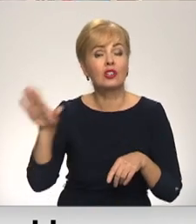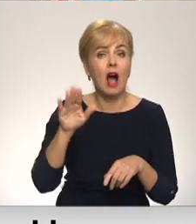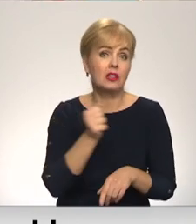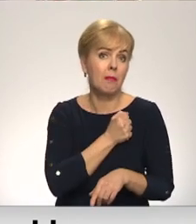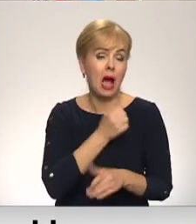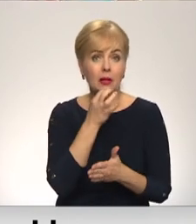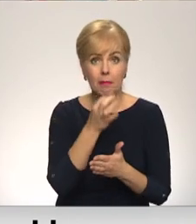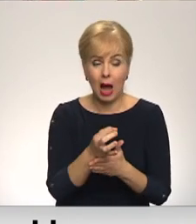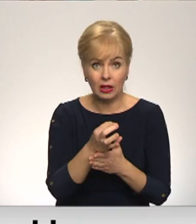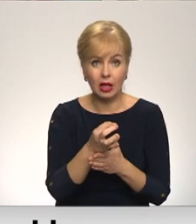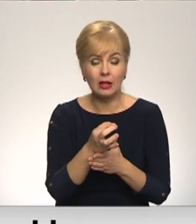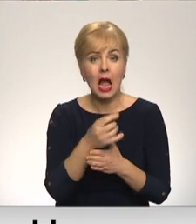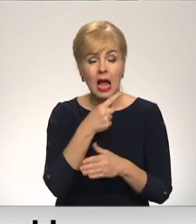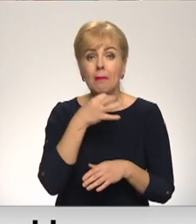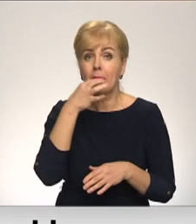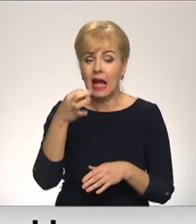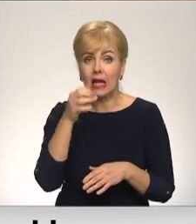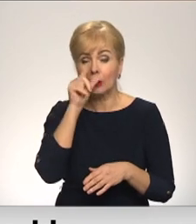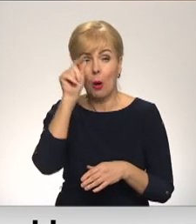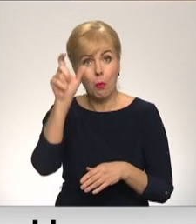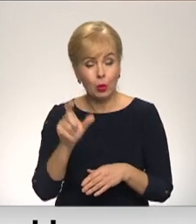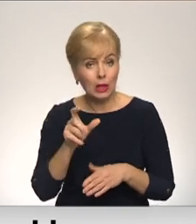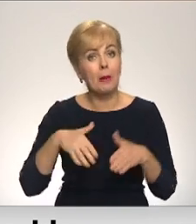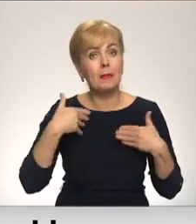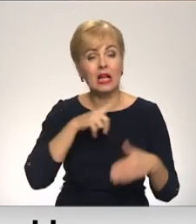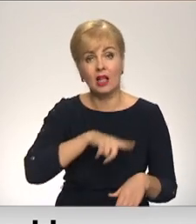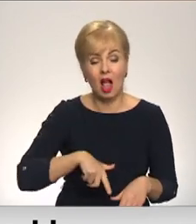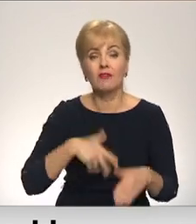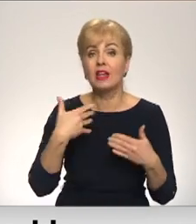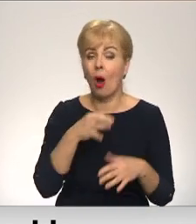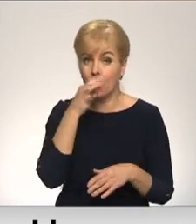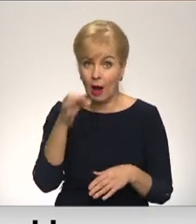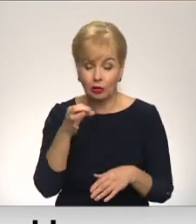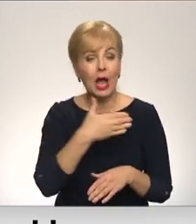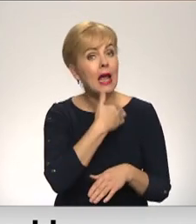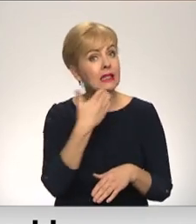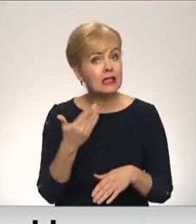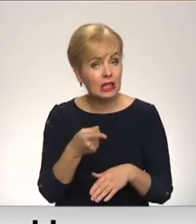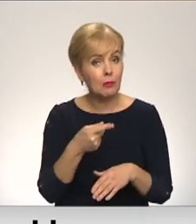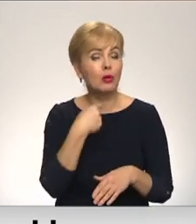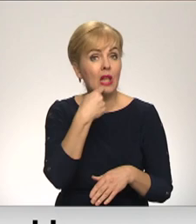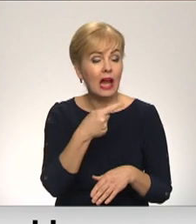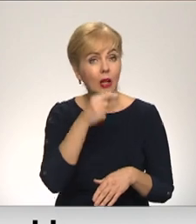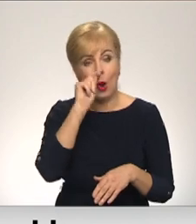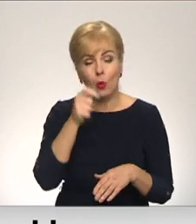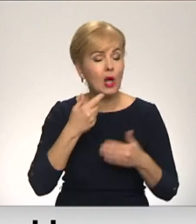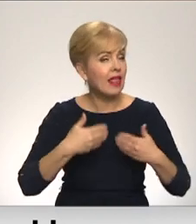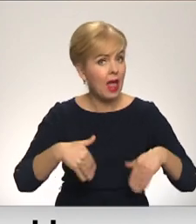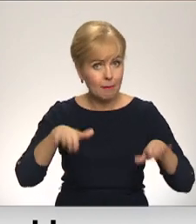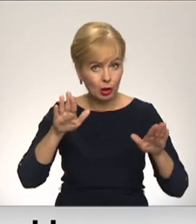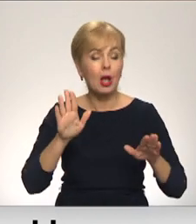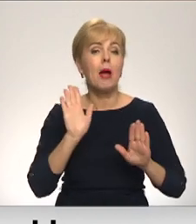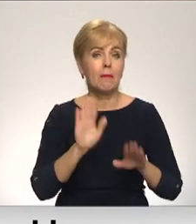baidās pateikt Stingru ne Putinam. Es priecājos, ka Latvija to pateica. Es jums gribu uzsvērt, ka Ukraiņa nepandosies. Mēs